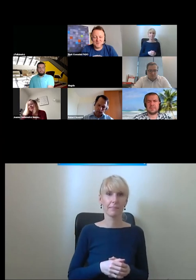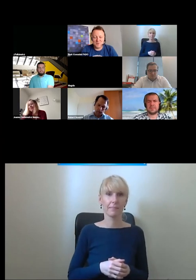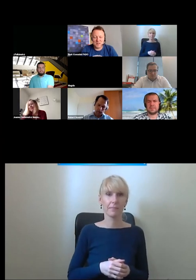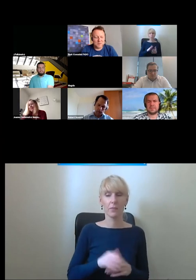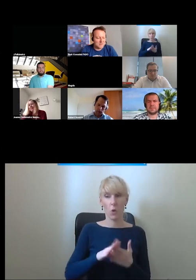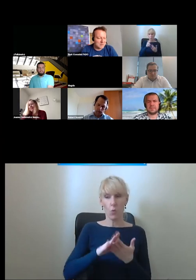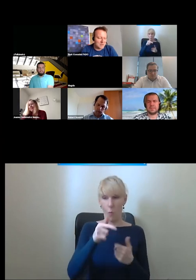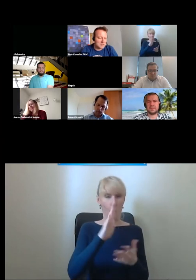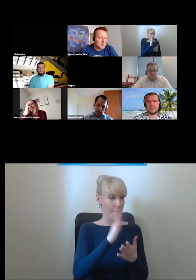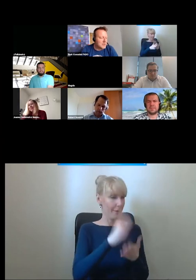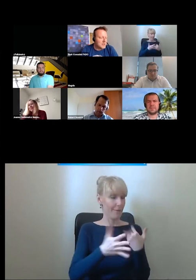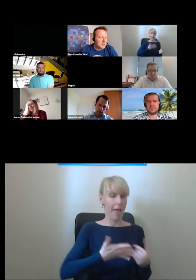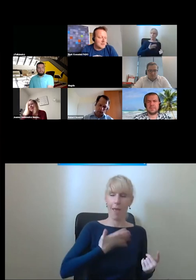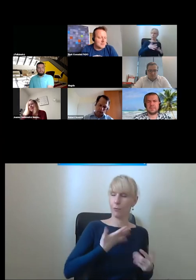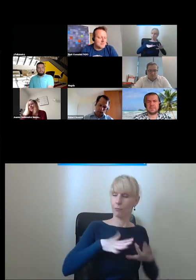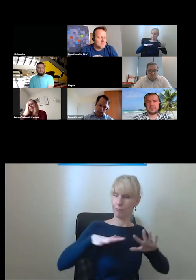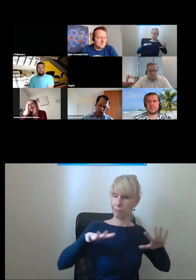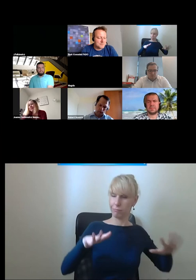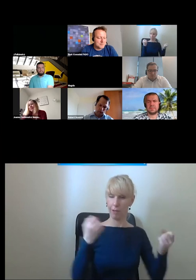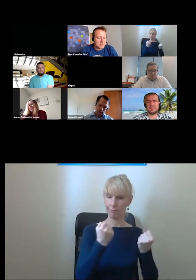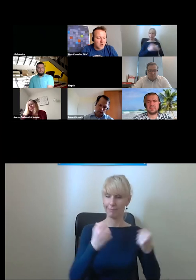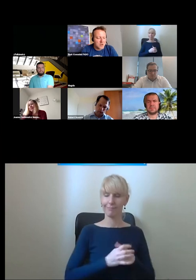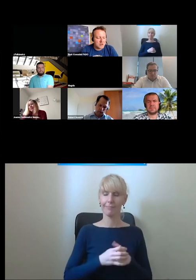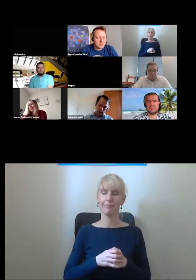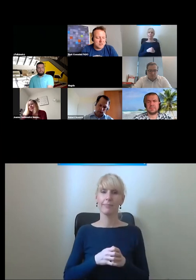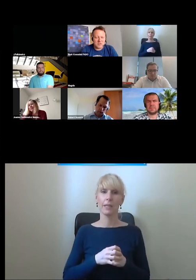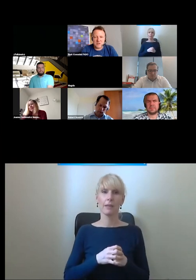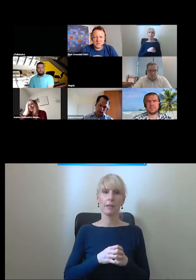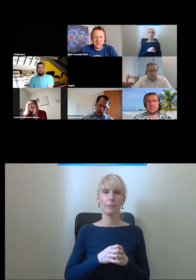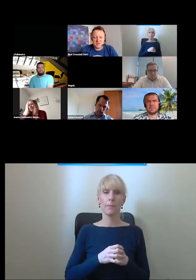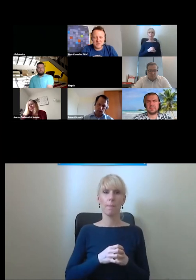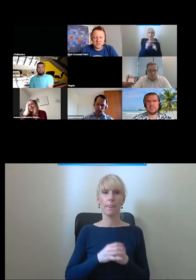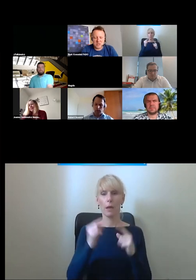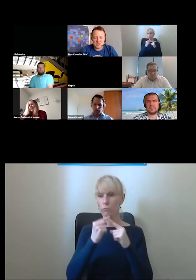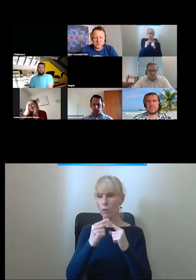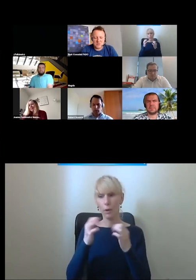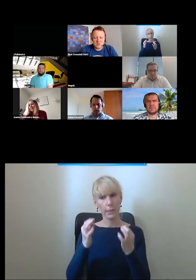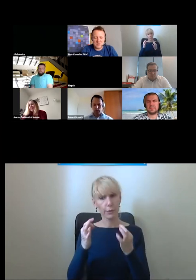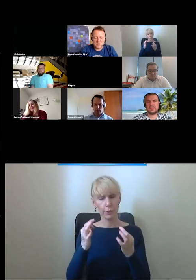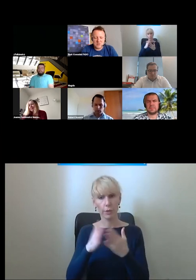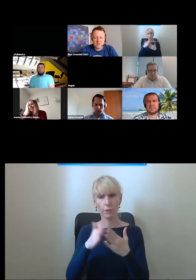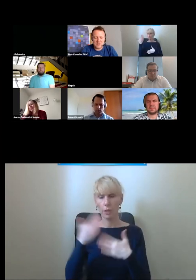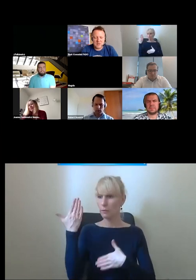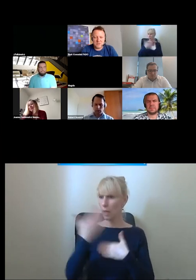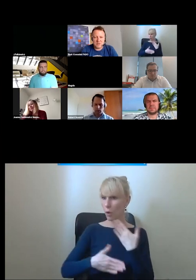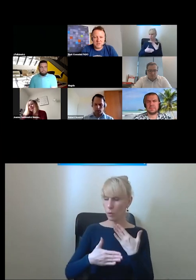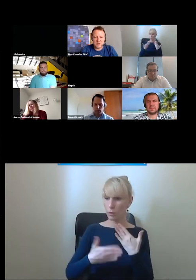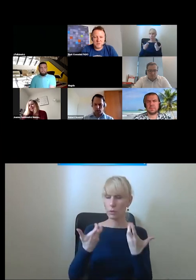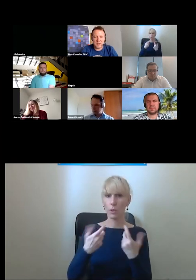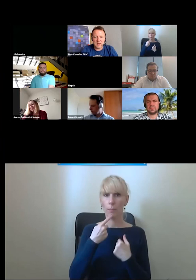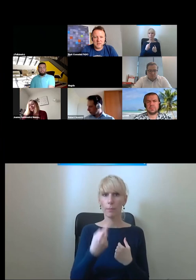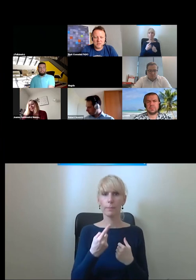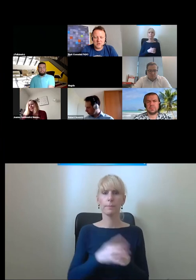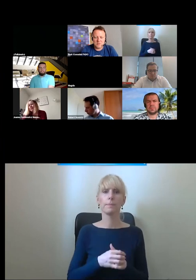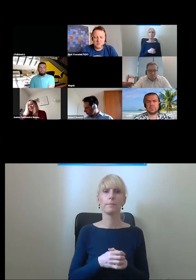temat rozmawiać trochę kończąc też naszą naszą dzisiejszą naszą dzisiejsze